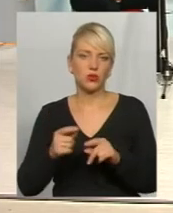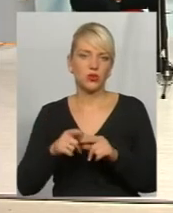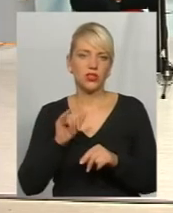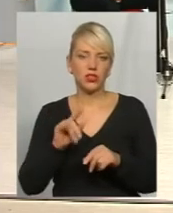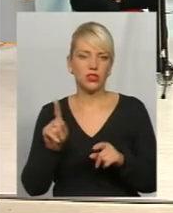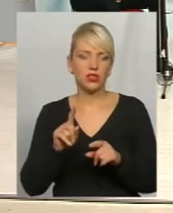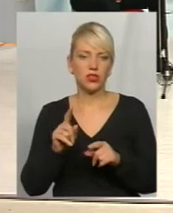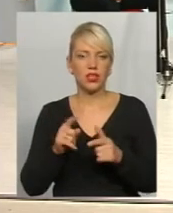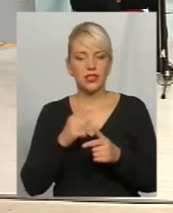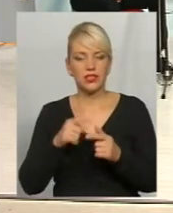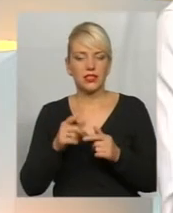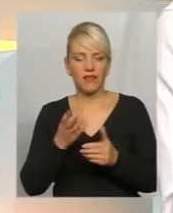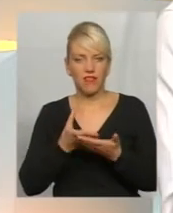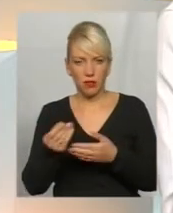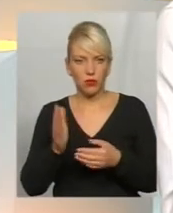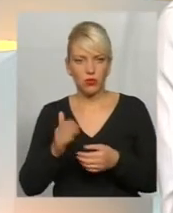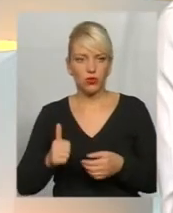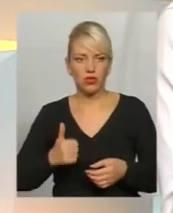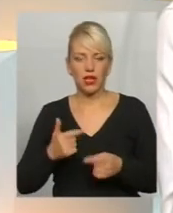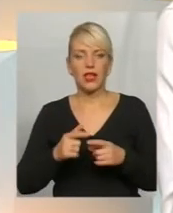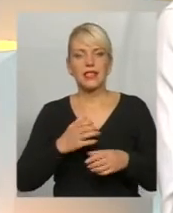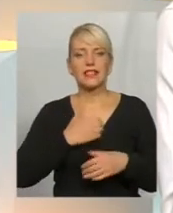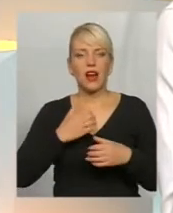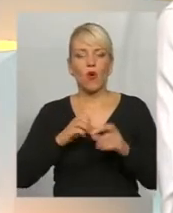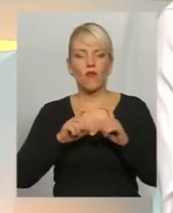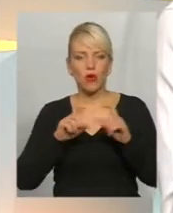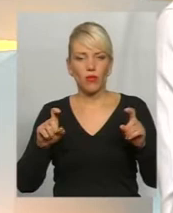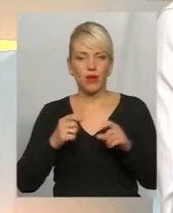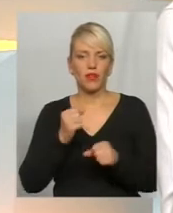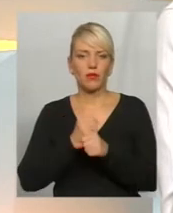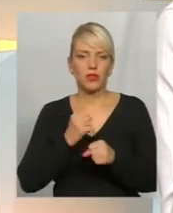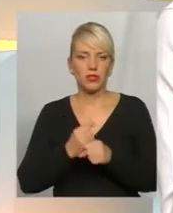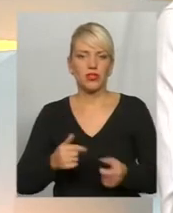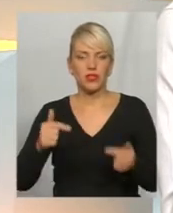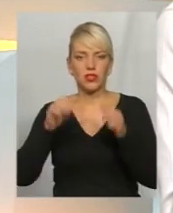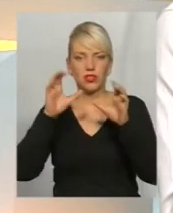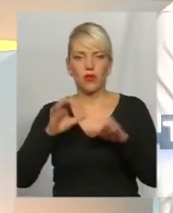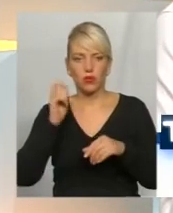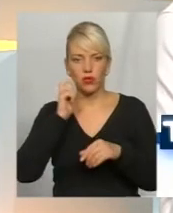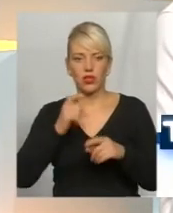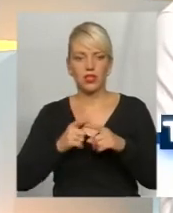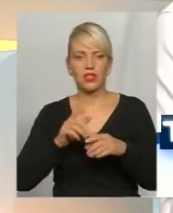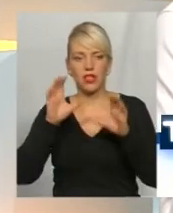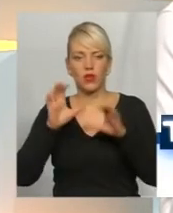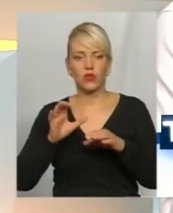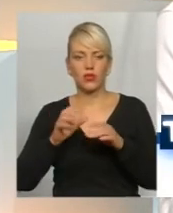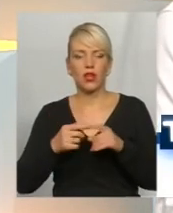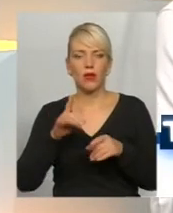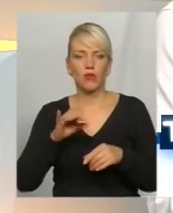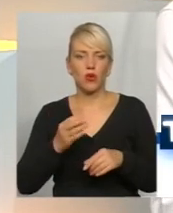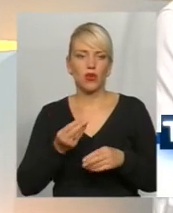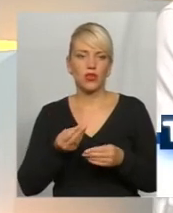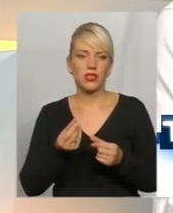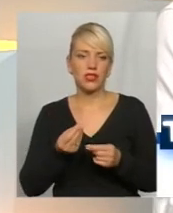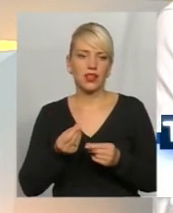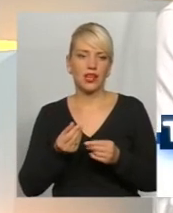достойна? Ну, страхові компанії працюють згідно законів України. Основним законом, по якому вони працюють, це закон України про страхування. Гарантії